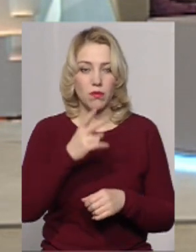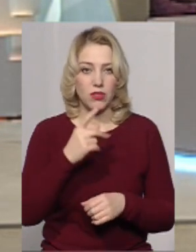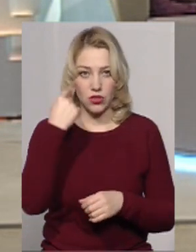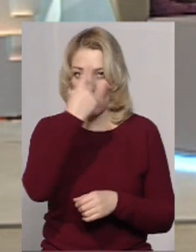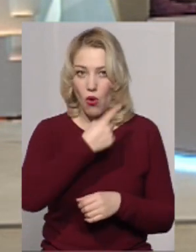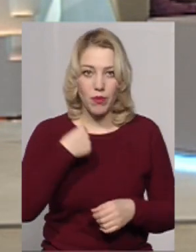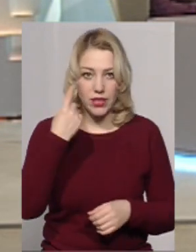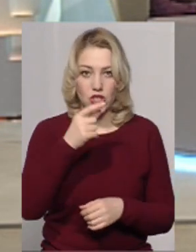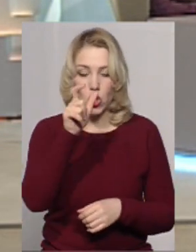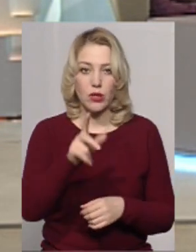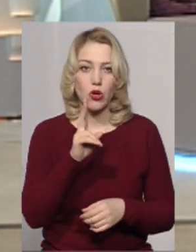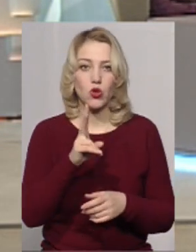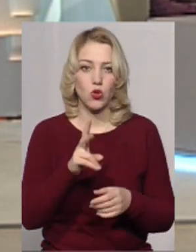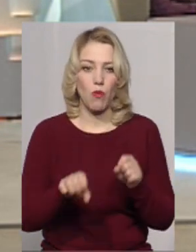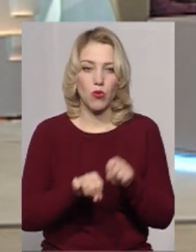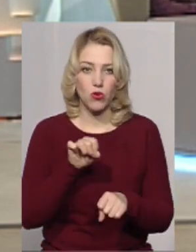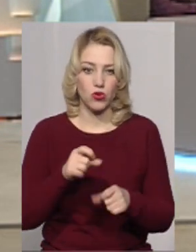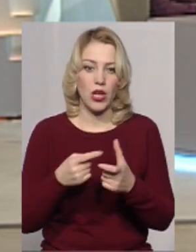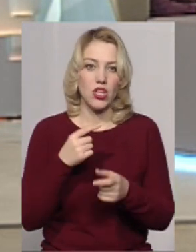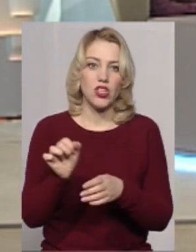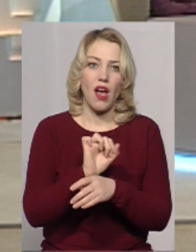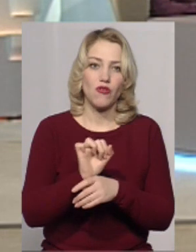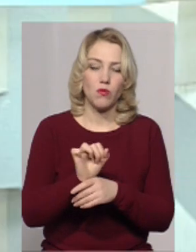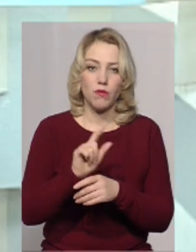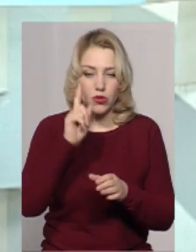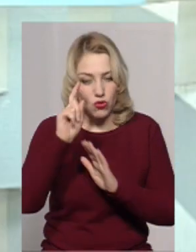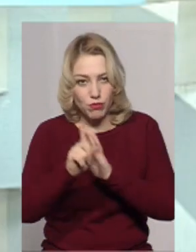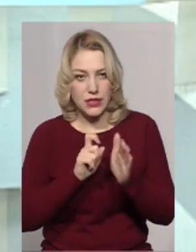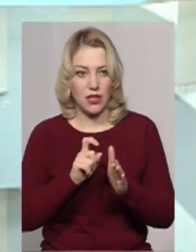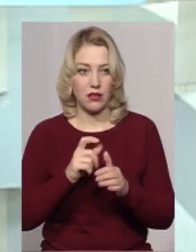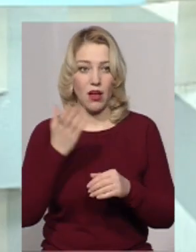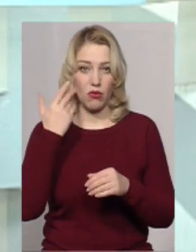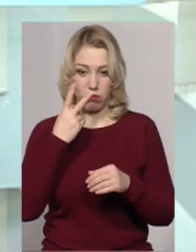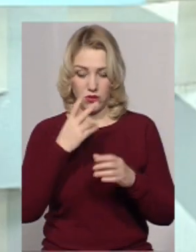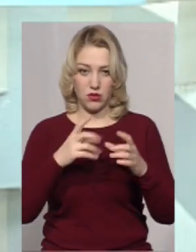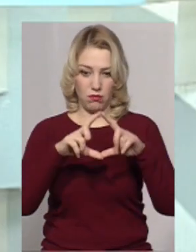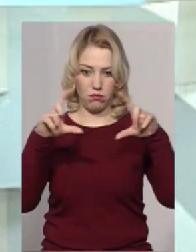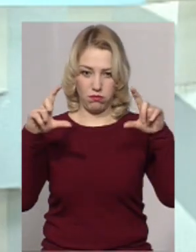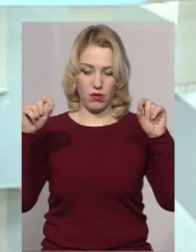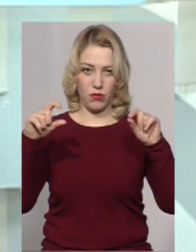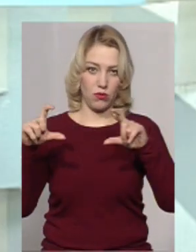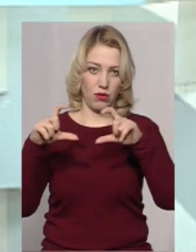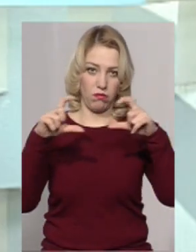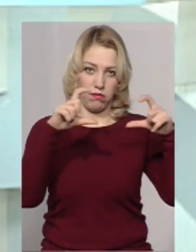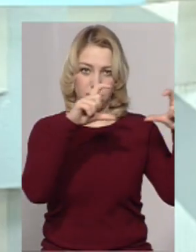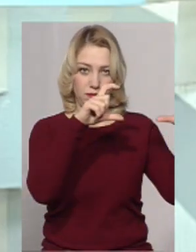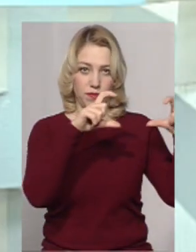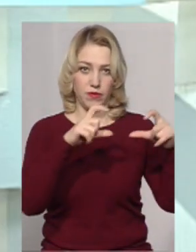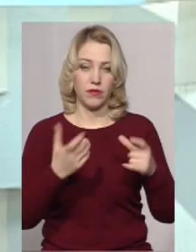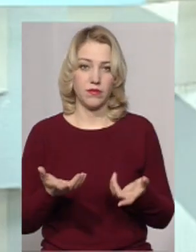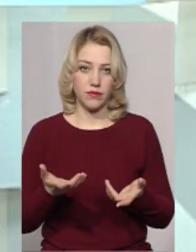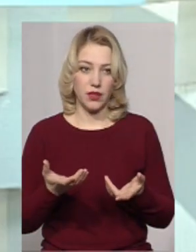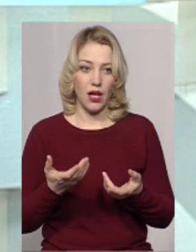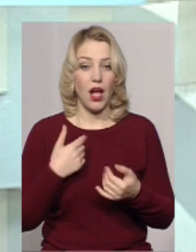особу, яка порушує, чи той автомобіль вже можна впізнати, коли ми бачили лише прямокутник, який пересувався по проїжджій частині, то